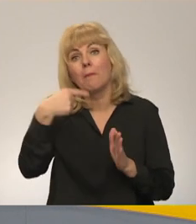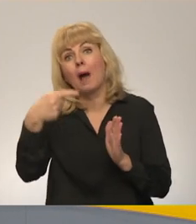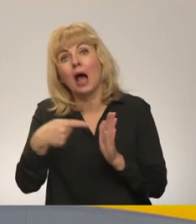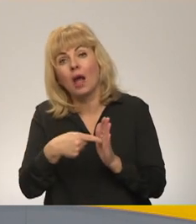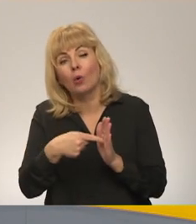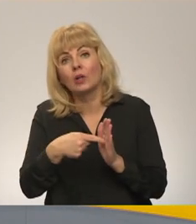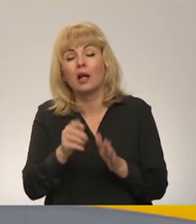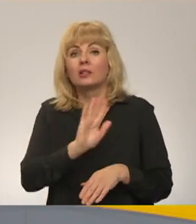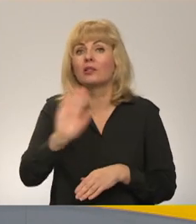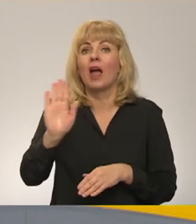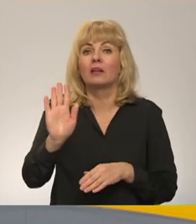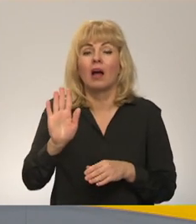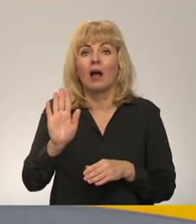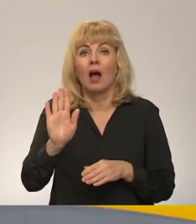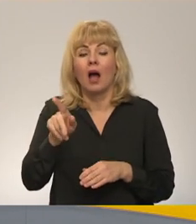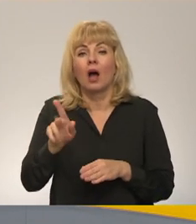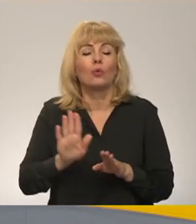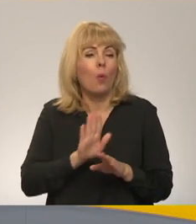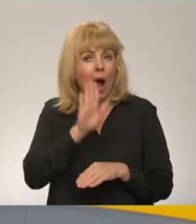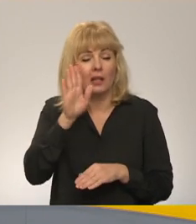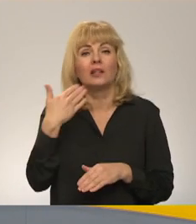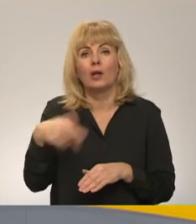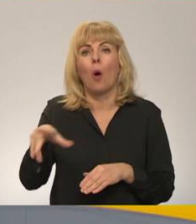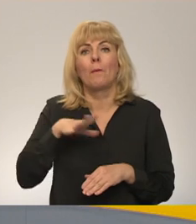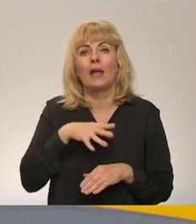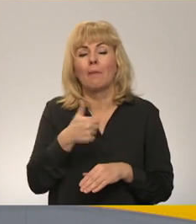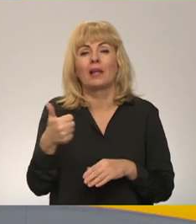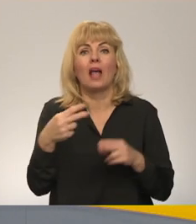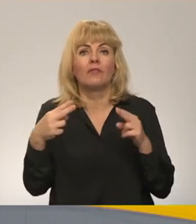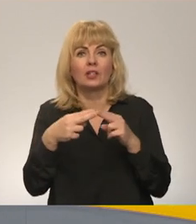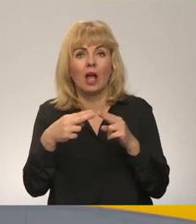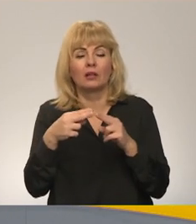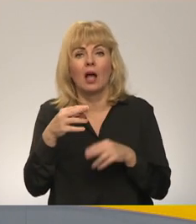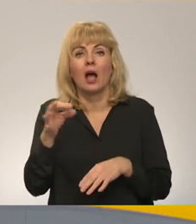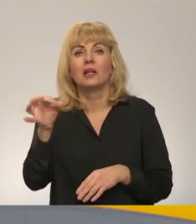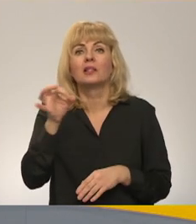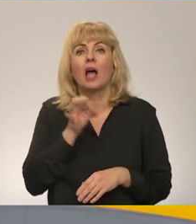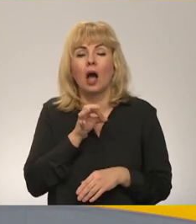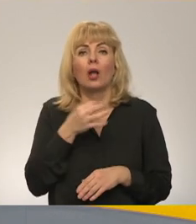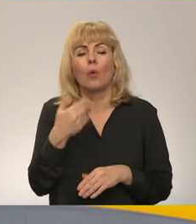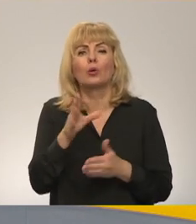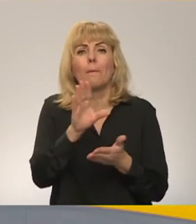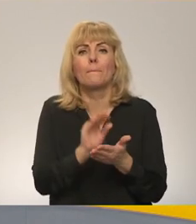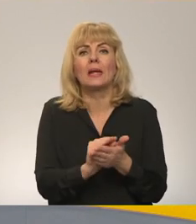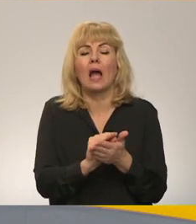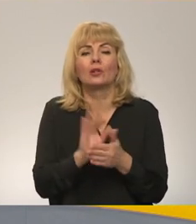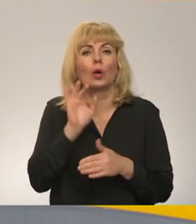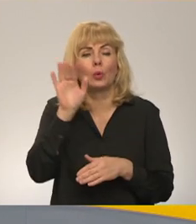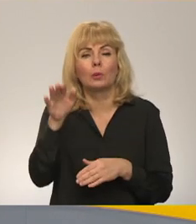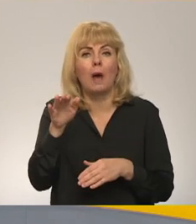Labrīt, Gintu! Mēs jau agri no rīta ar tevi sazinājāmies. Saki lūdzu, ko tu esi pieredzējis šajās turpmākajās stundās.